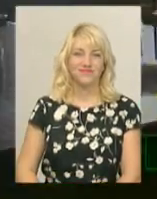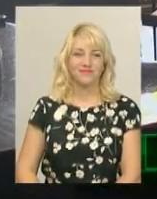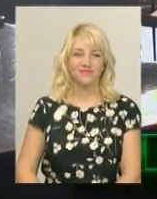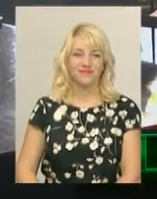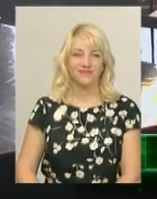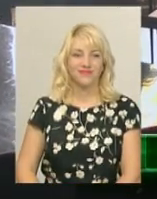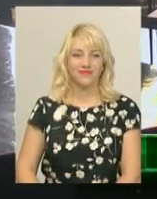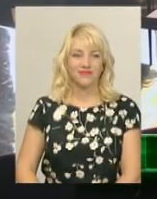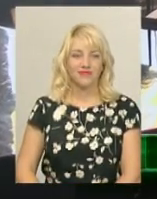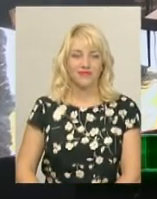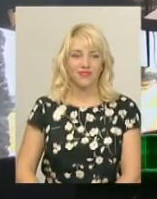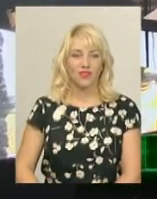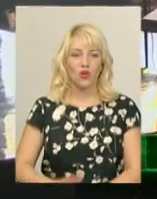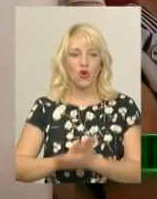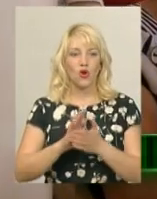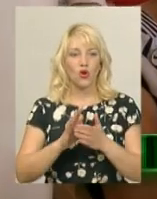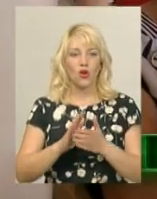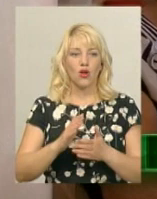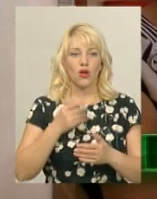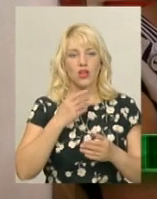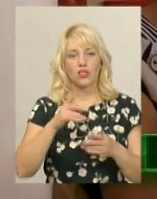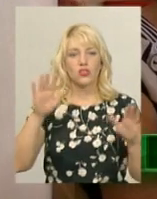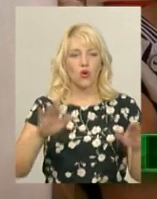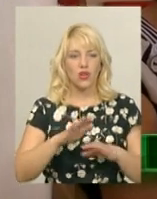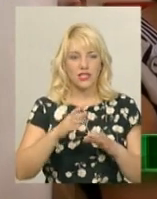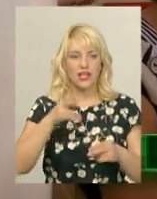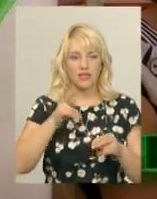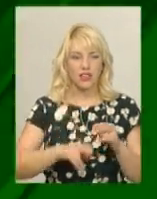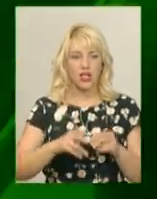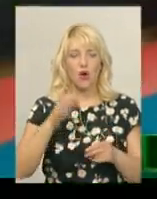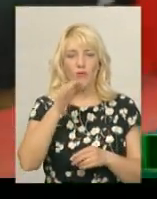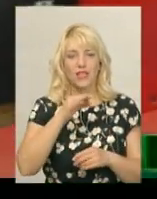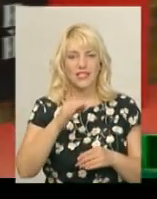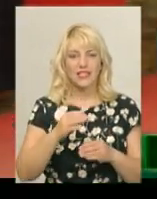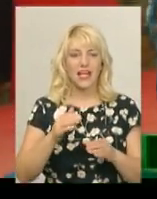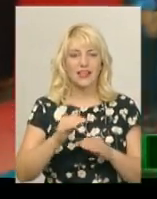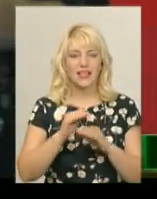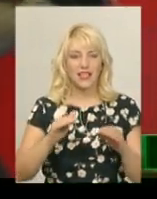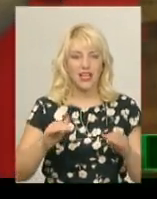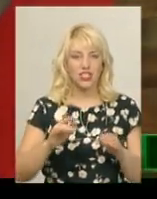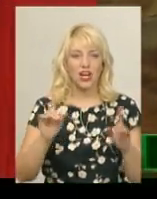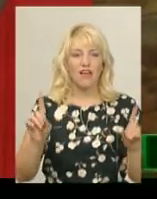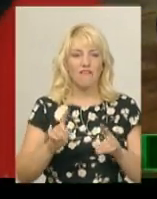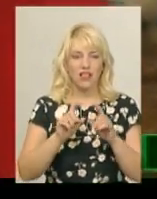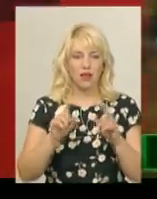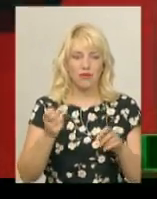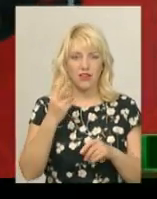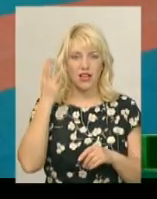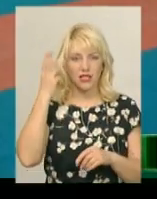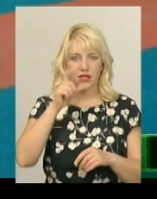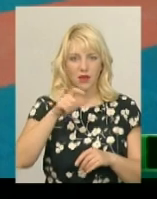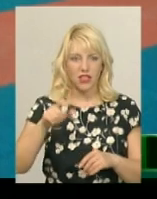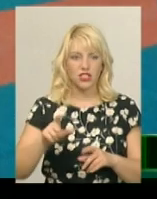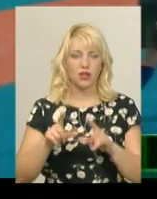Концертом солістів завершився четвертий сезон обласної дитячої філармонії. 12 хмельничан поїдуть на чемпіонат світу з